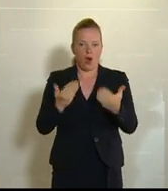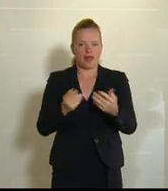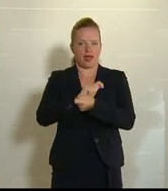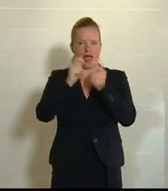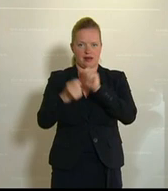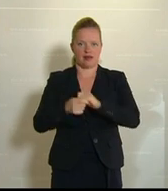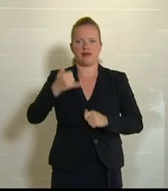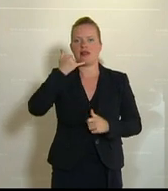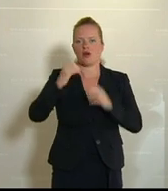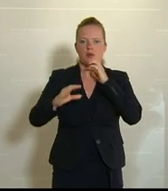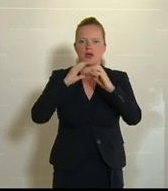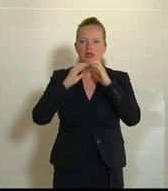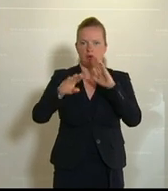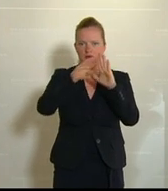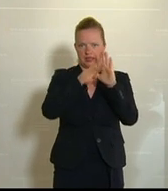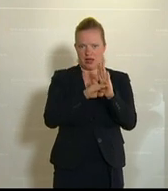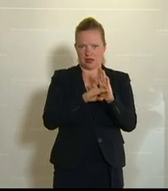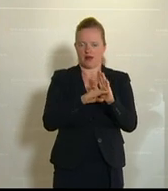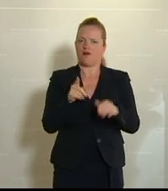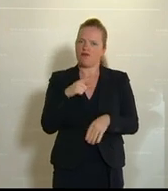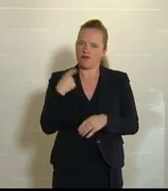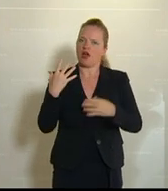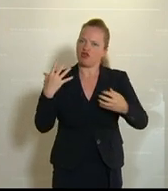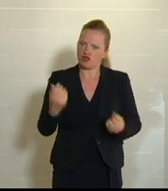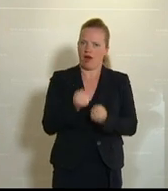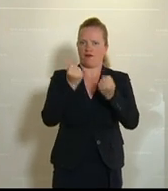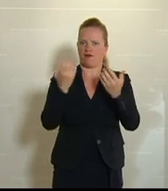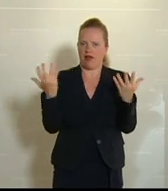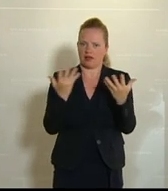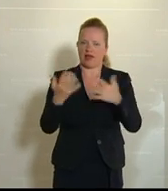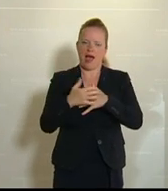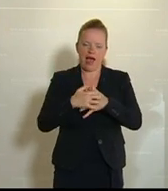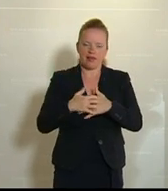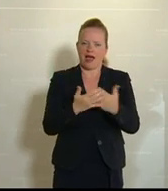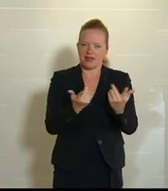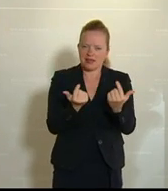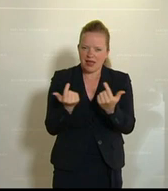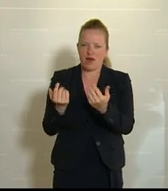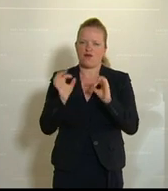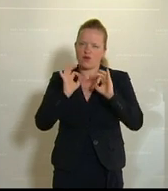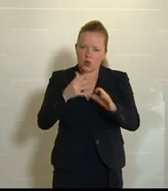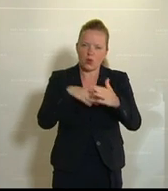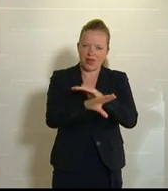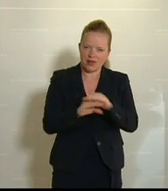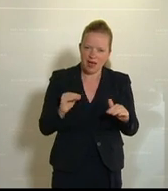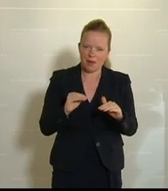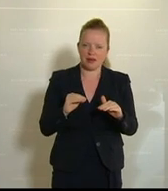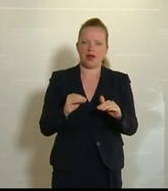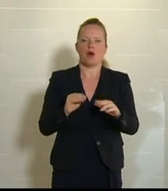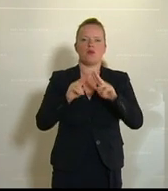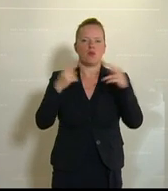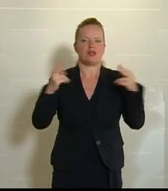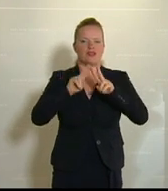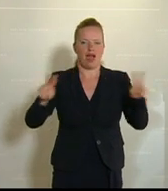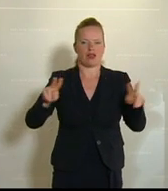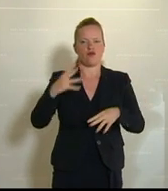Telekommunikationsgesetzes schaffen wir aber wieder Anreize für die Unternehmen, die sich am zukünftigen bundesweiten